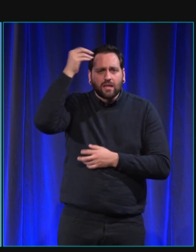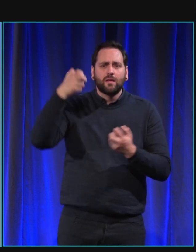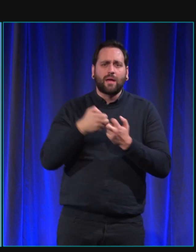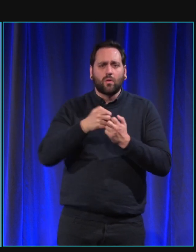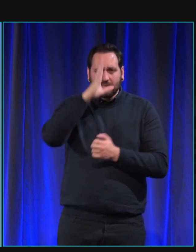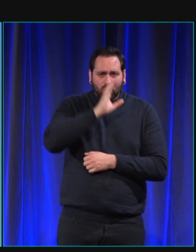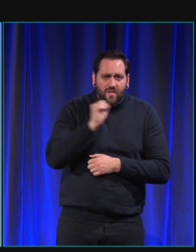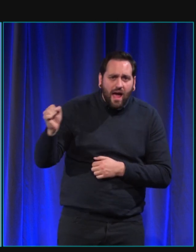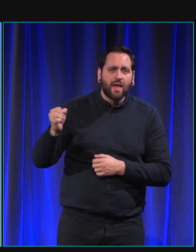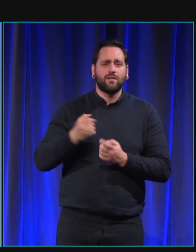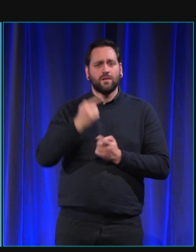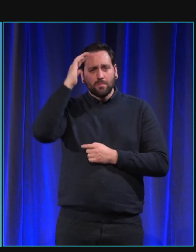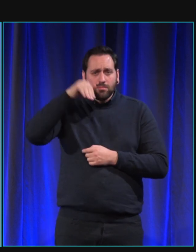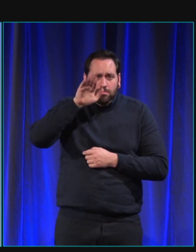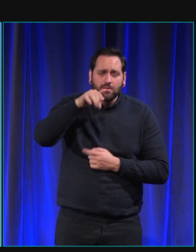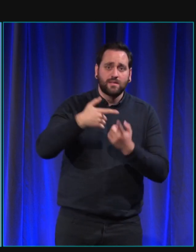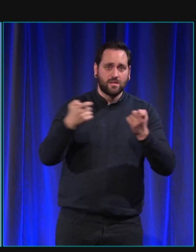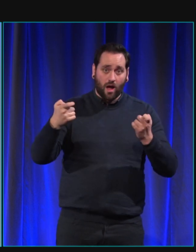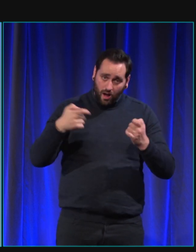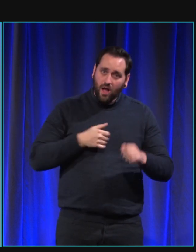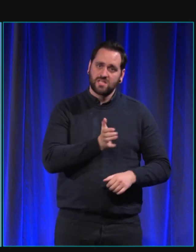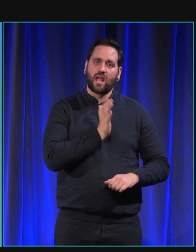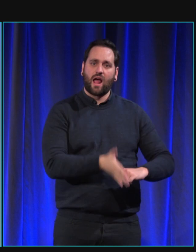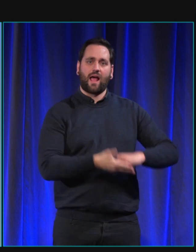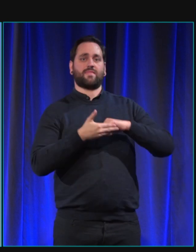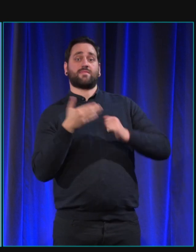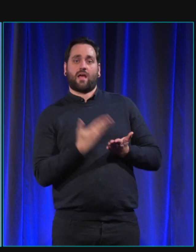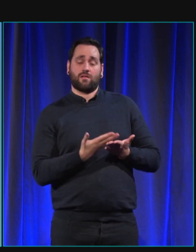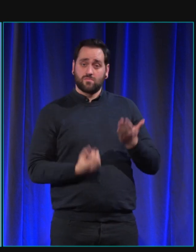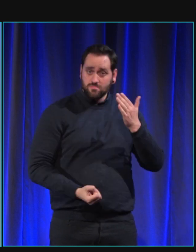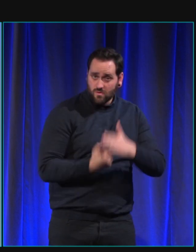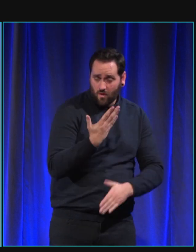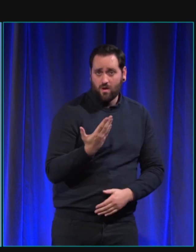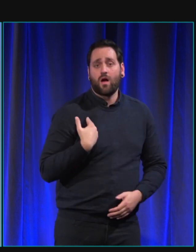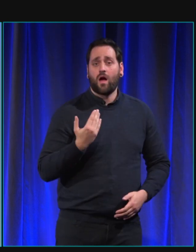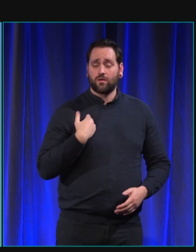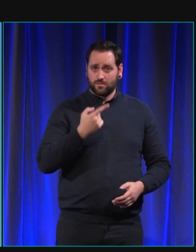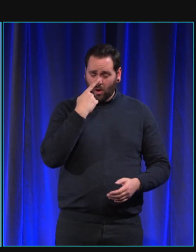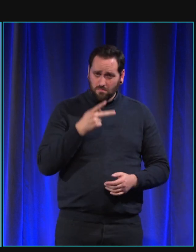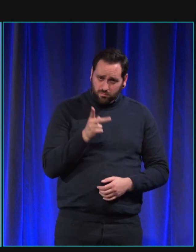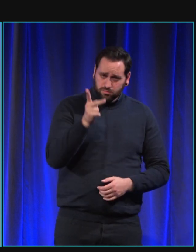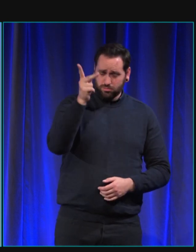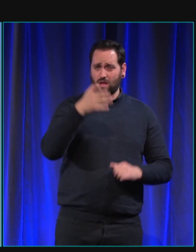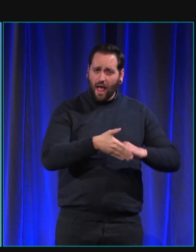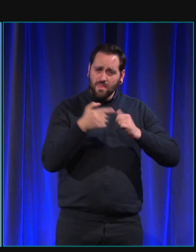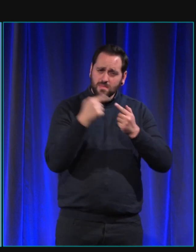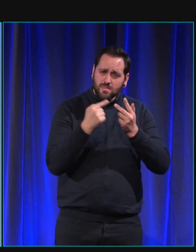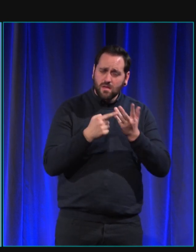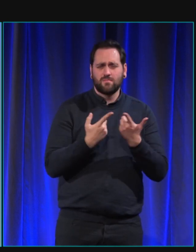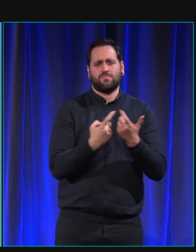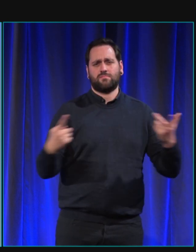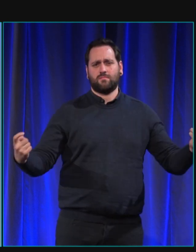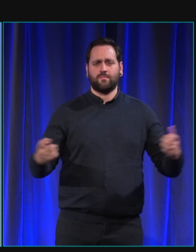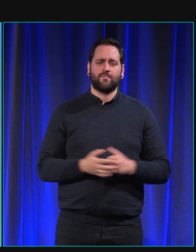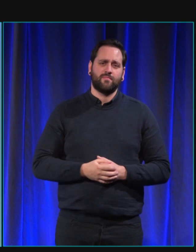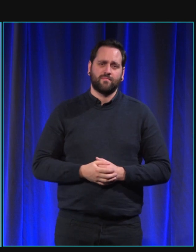Donc ces fonctions sont très variées et se développent de plus en plus de la même manière que le lien d'ailleurs commence à se renforcer aussi